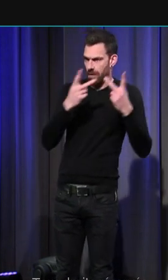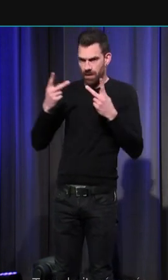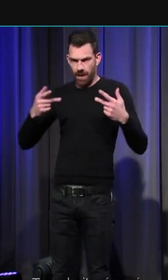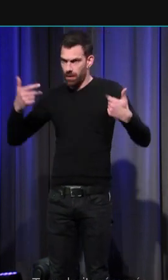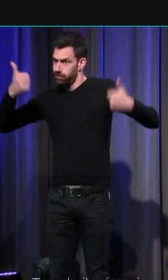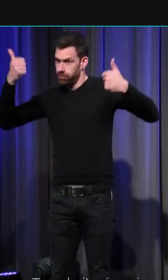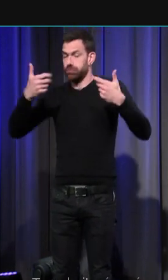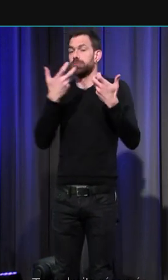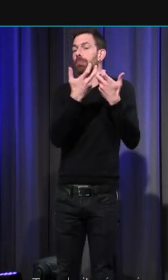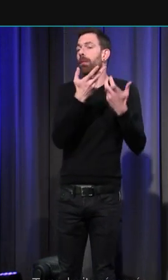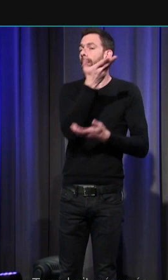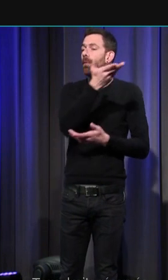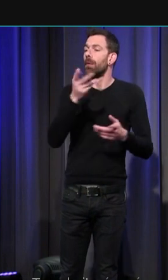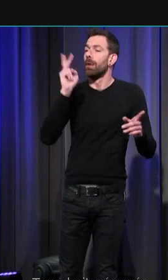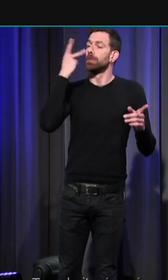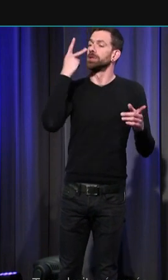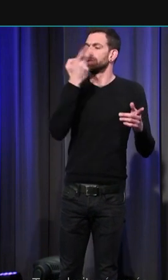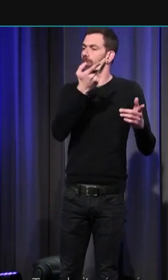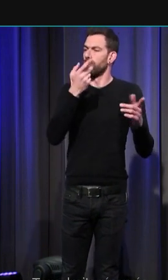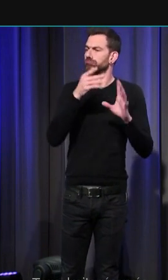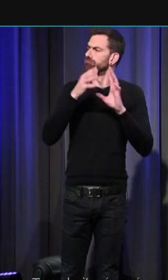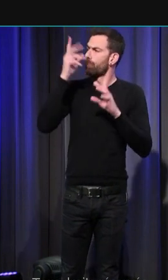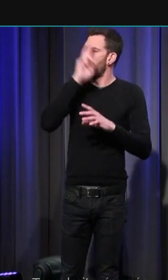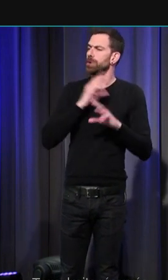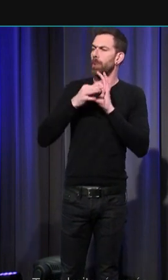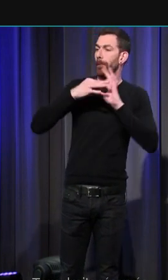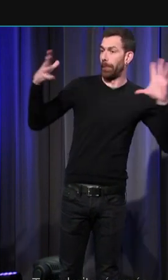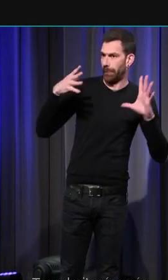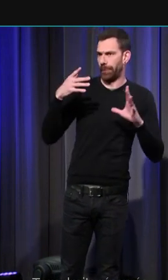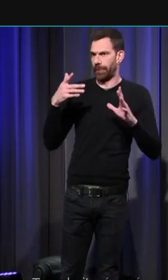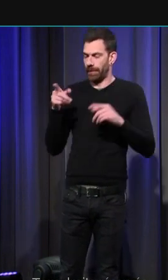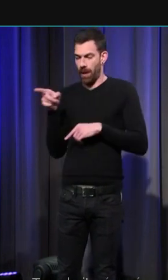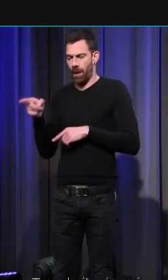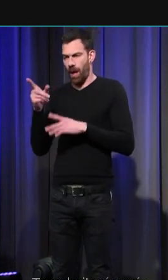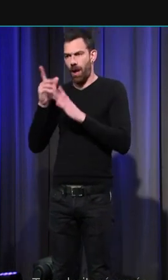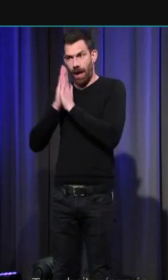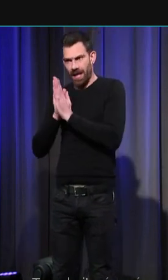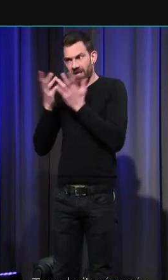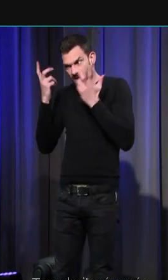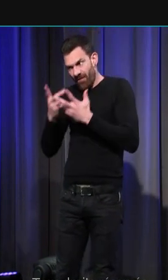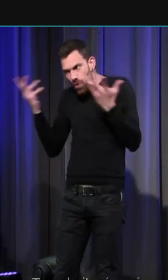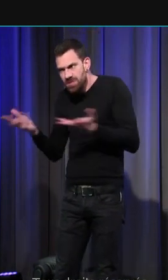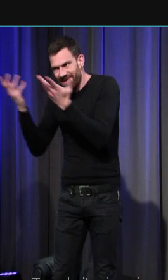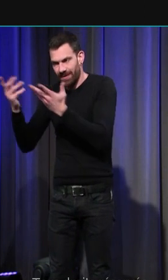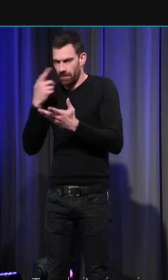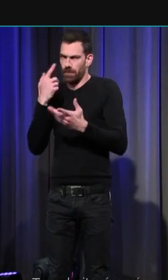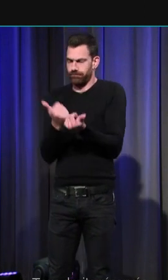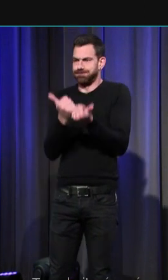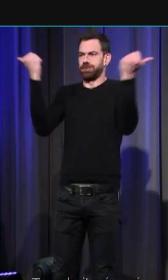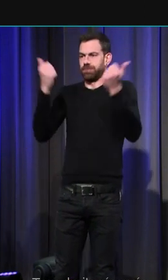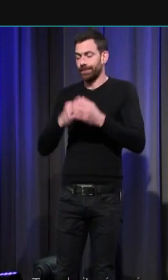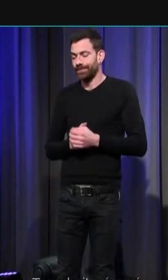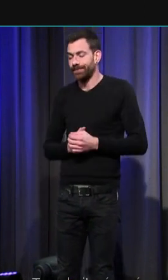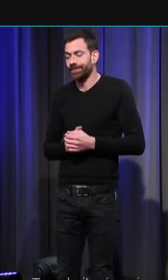'aristocratie laïque et celle que l'Église essaye de promouvoir. Cet enjeu montre bien par ailleurs un autre aspect des